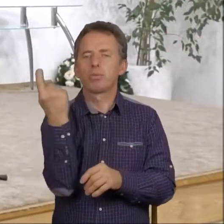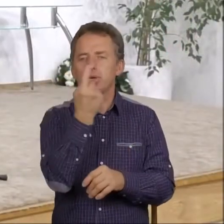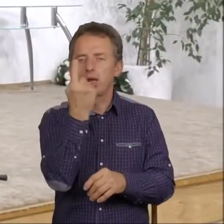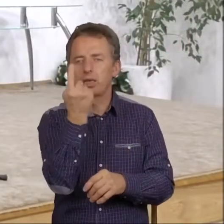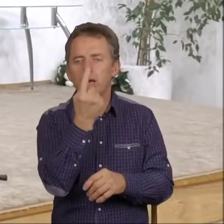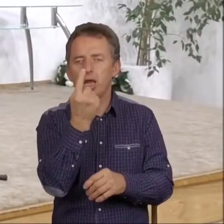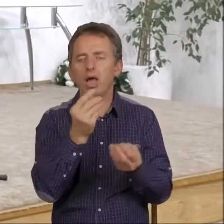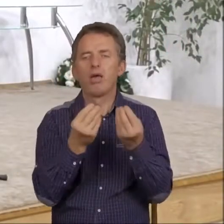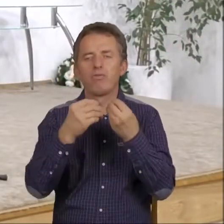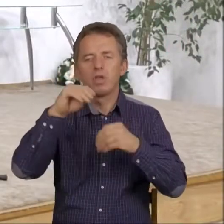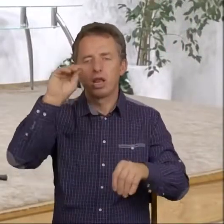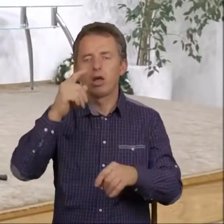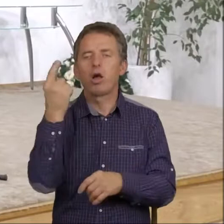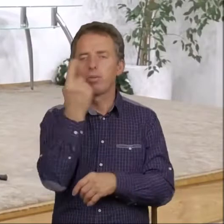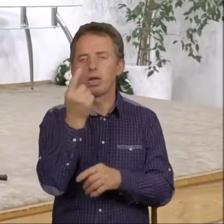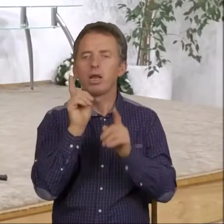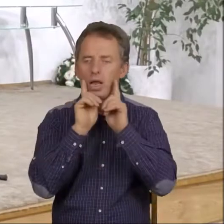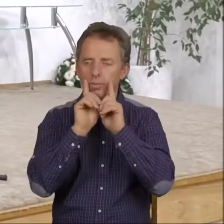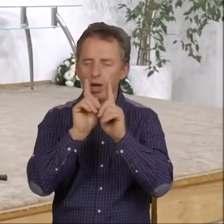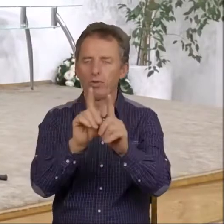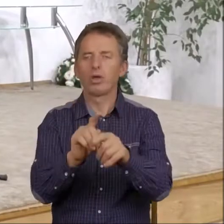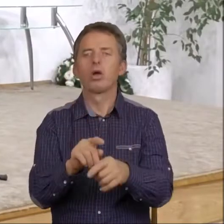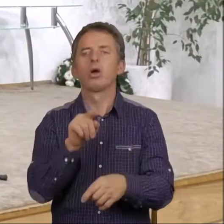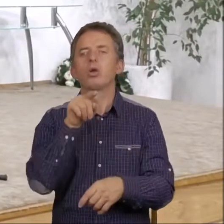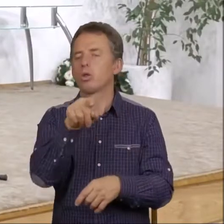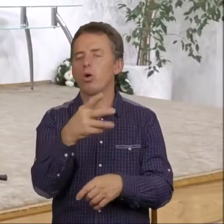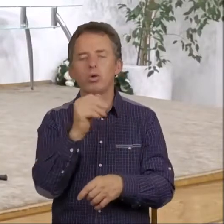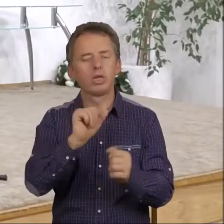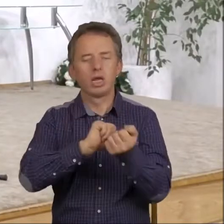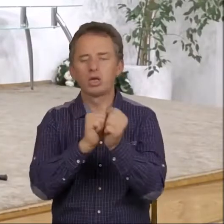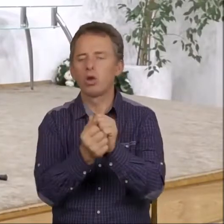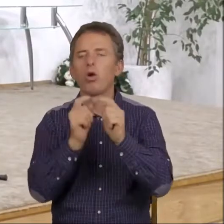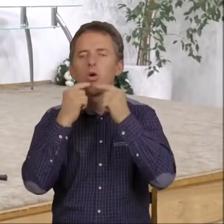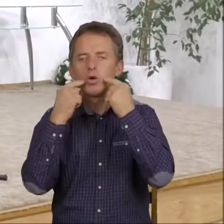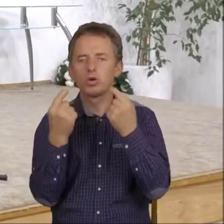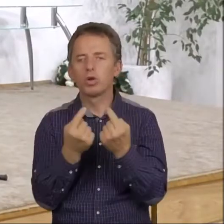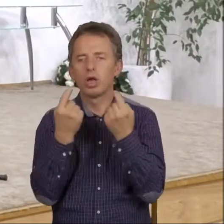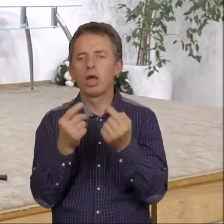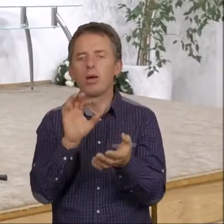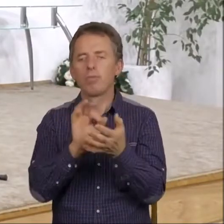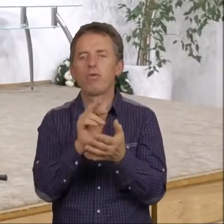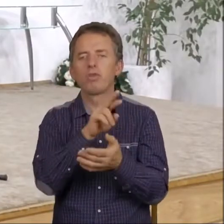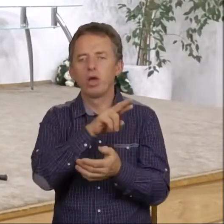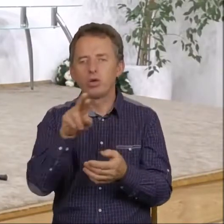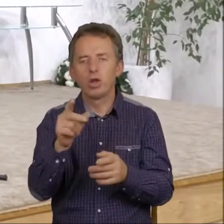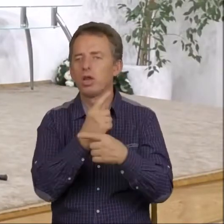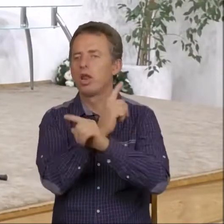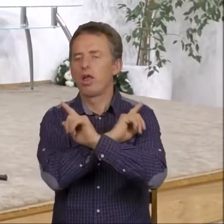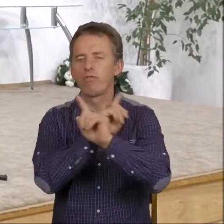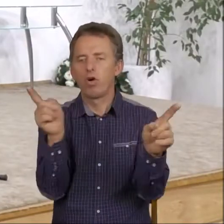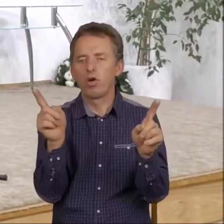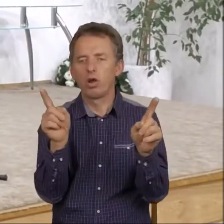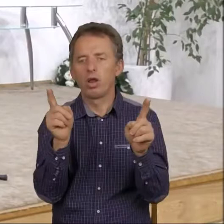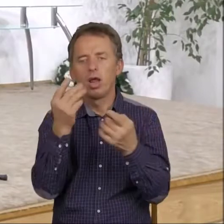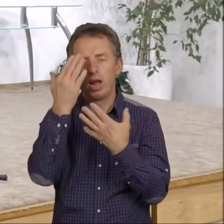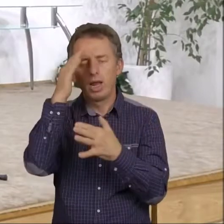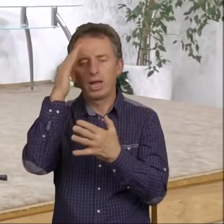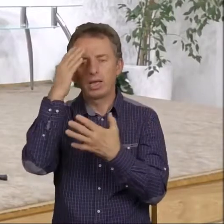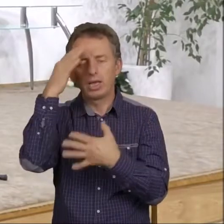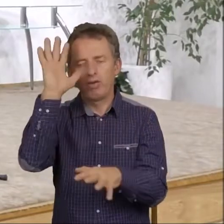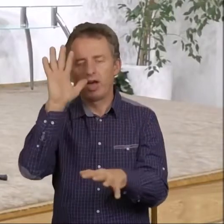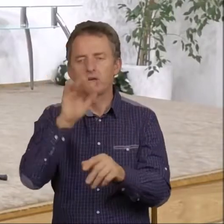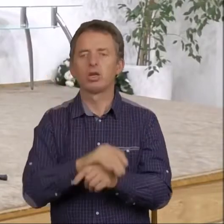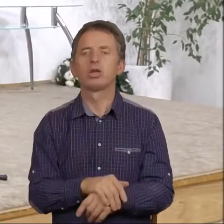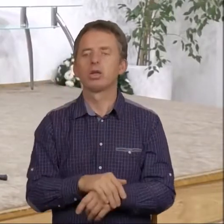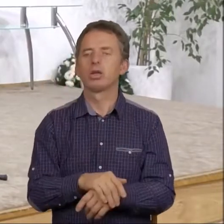naprawdę wielka przestroga, że to nie są żarty i że pewnych rzeczy nie wolno sobie bagatelizować. No a